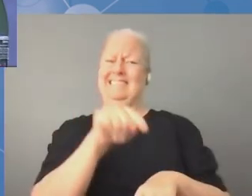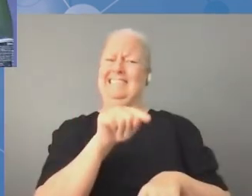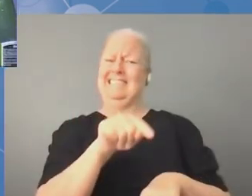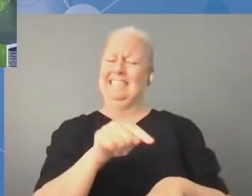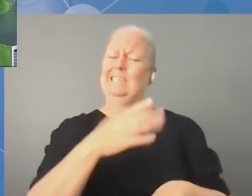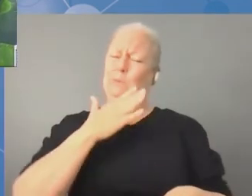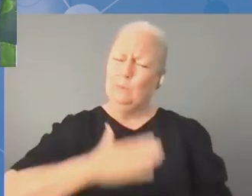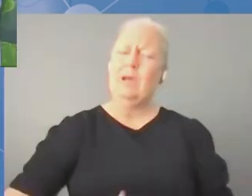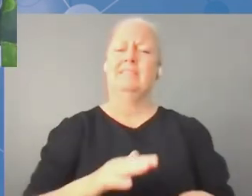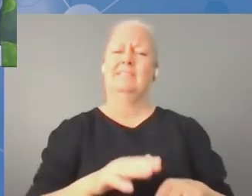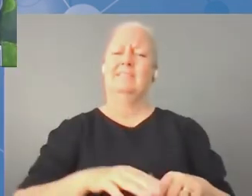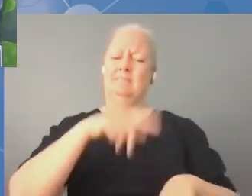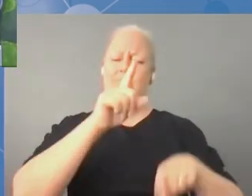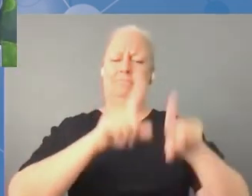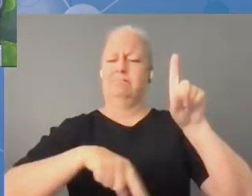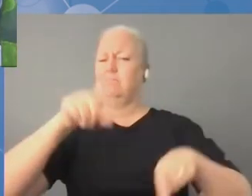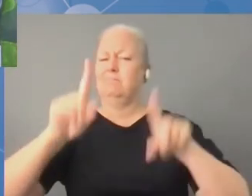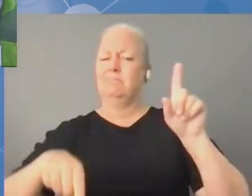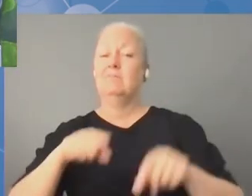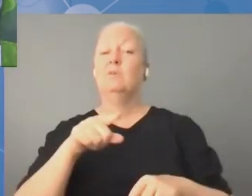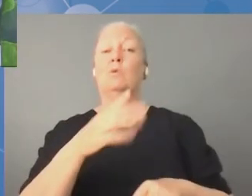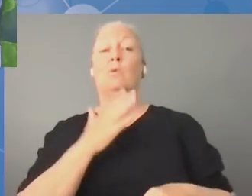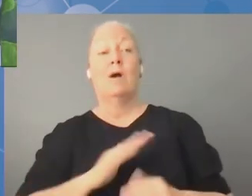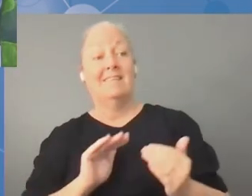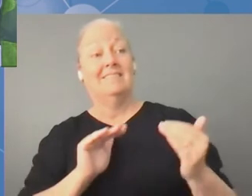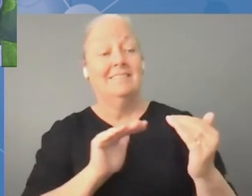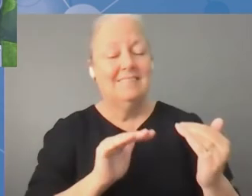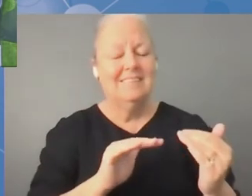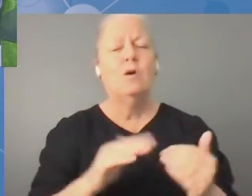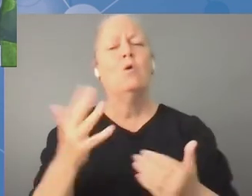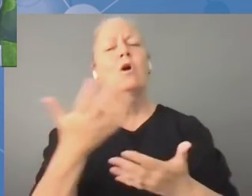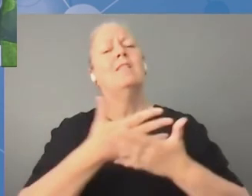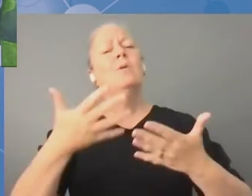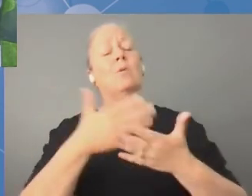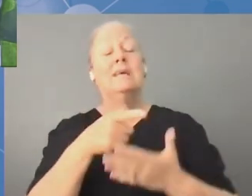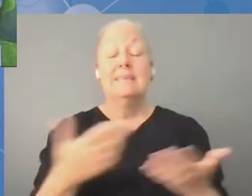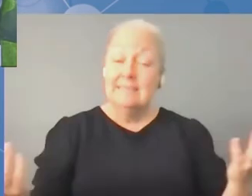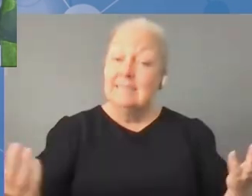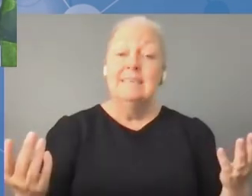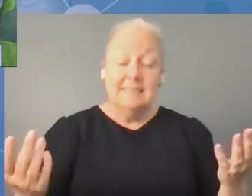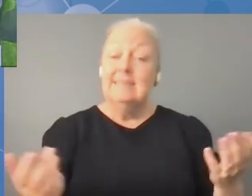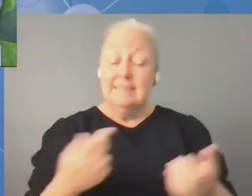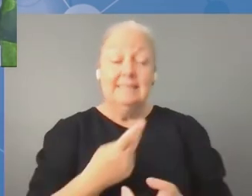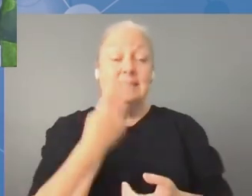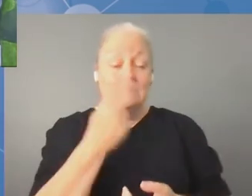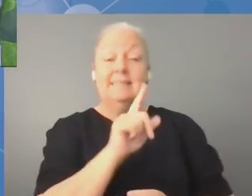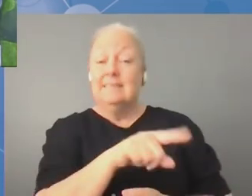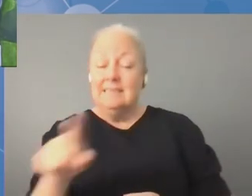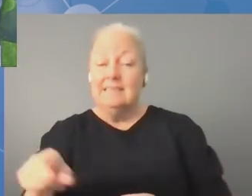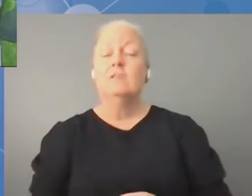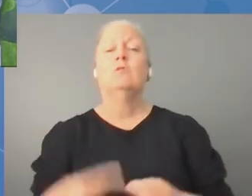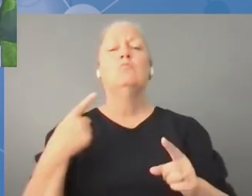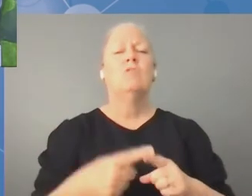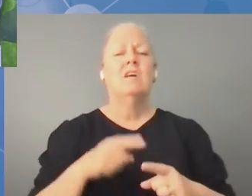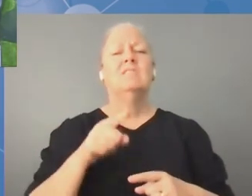oczywiście zawsze staramy się odpowiadać na te potrzeby. Jesteśmy